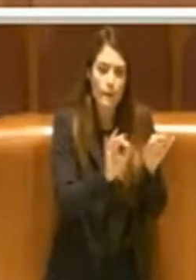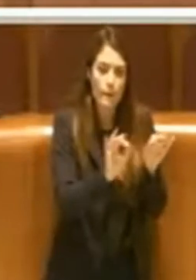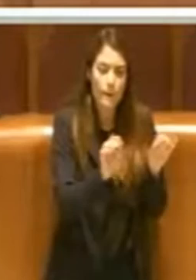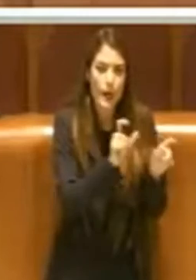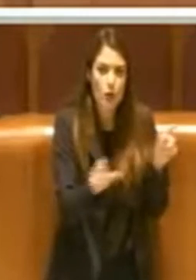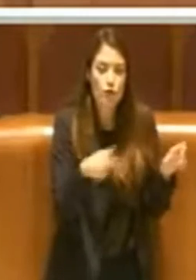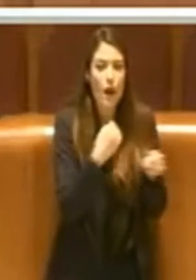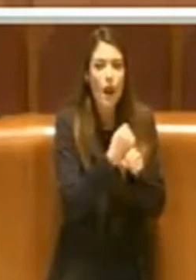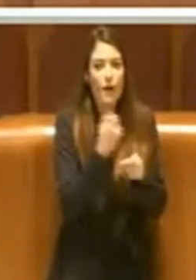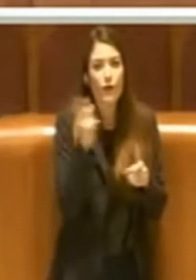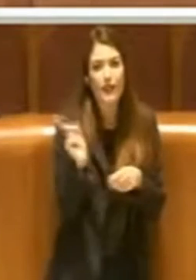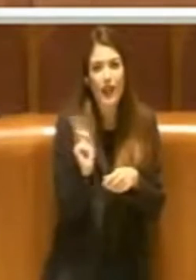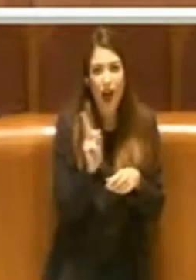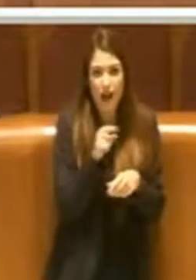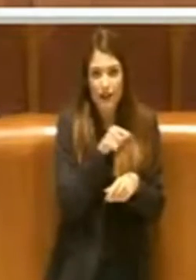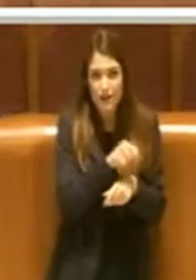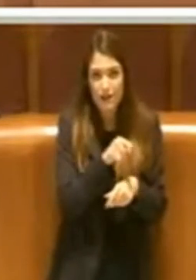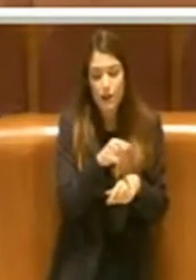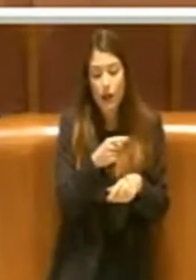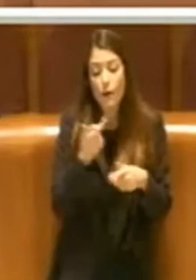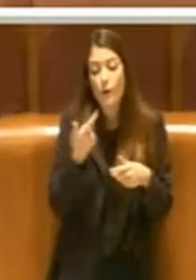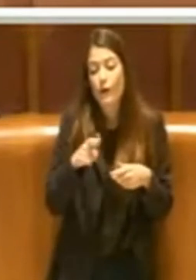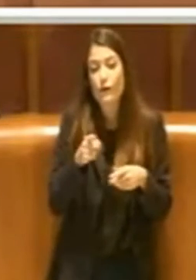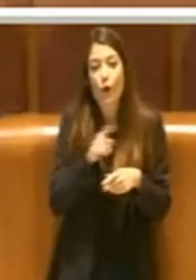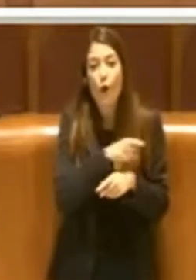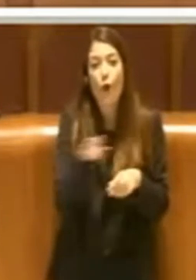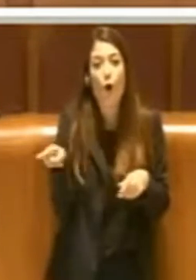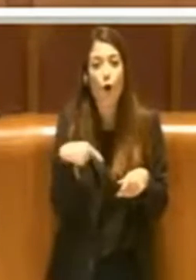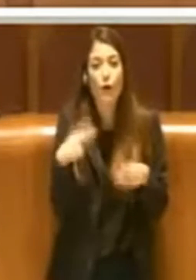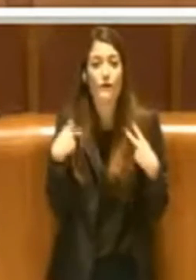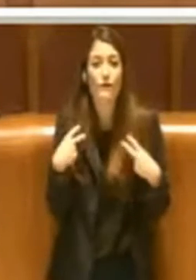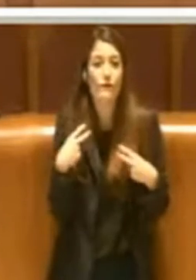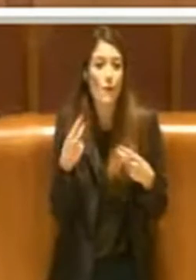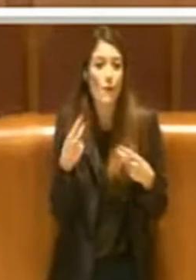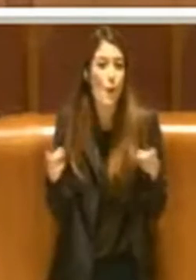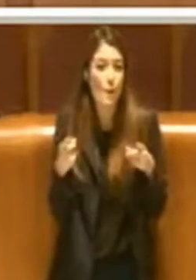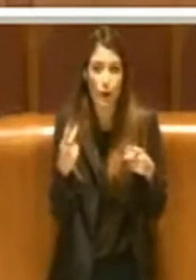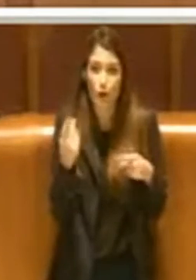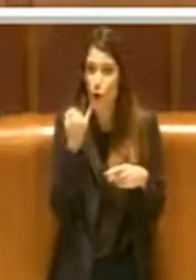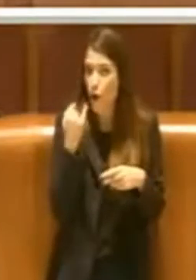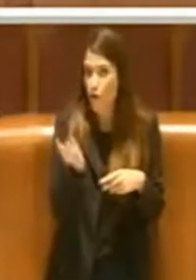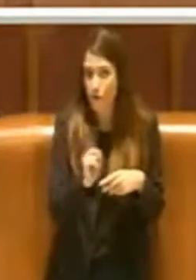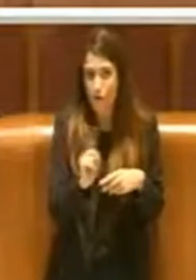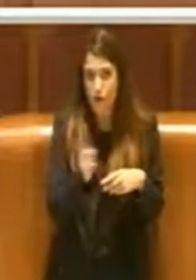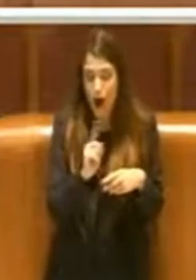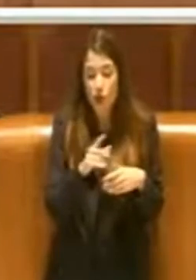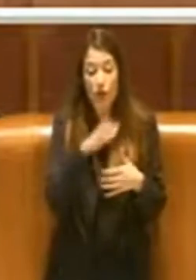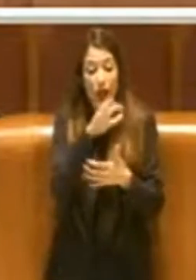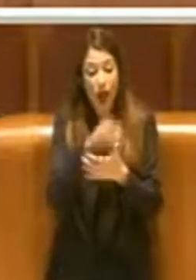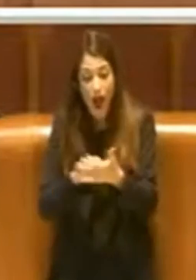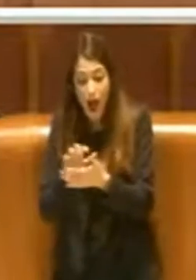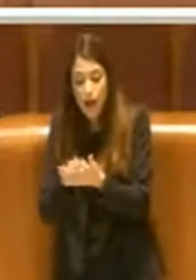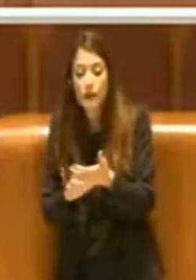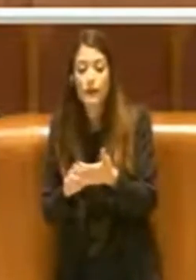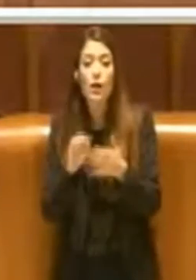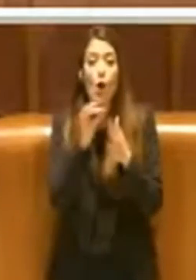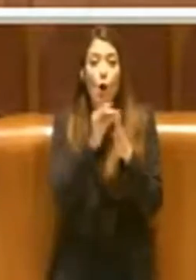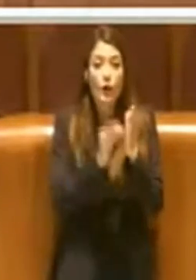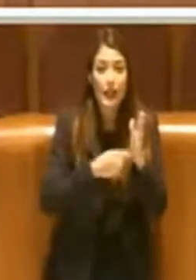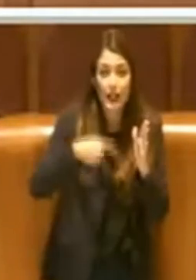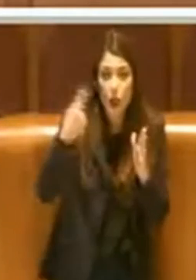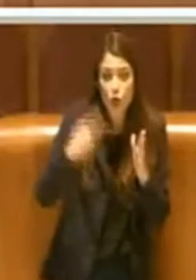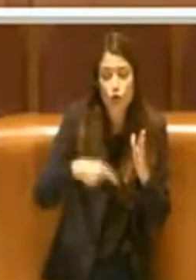passando un momento facile come tutti. chiaramente poi gli atti, gli ordini del giorno che andremo a